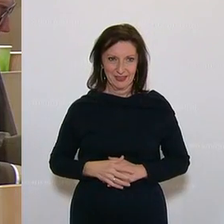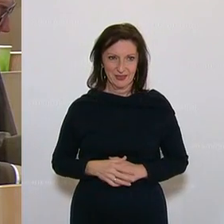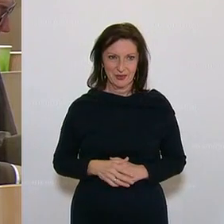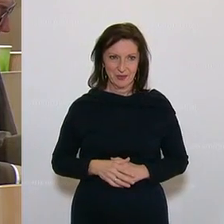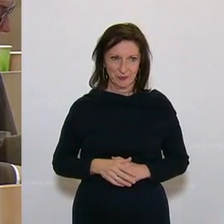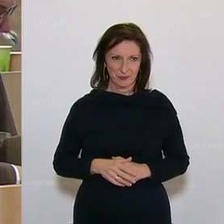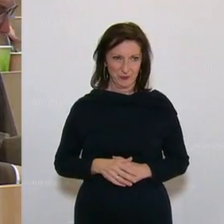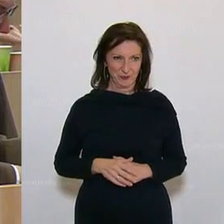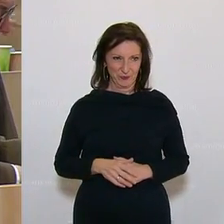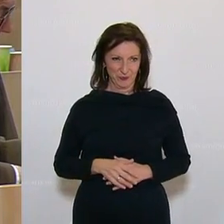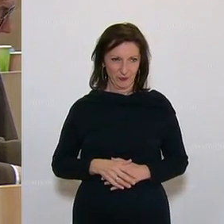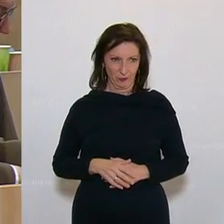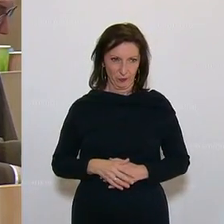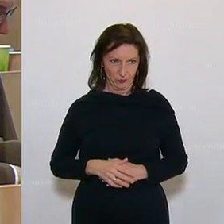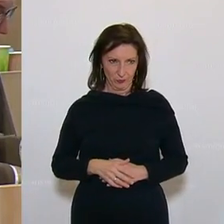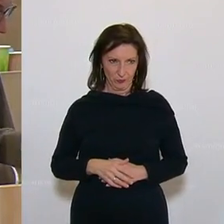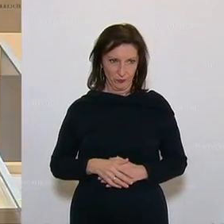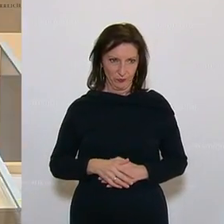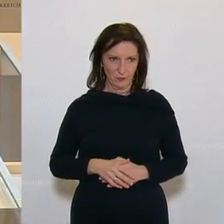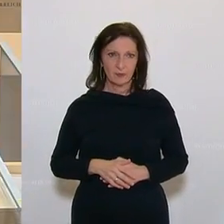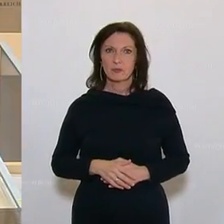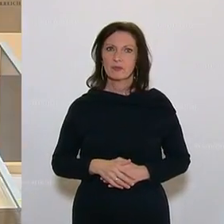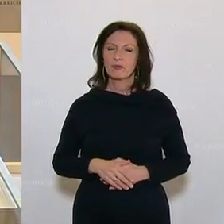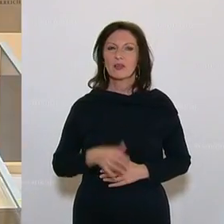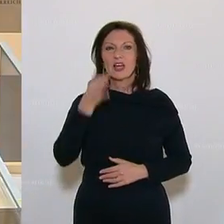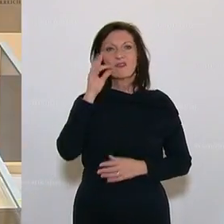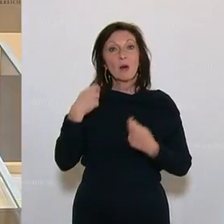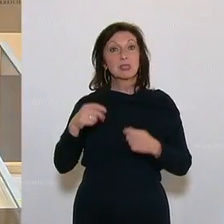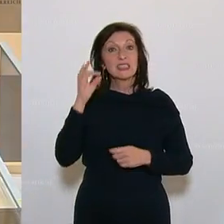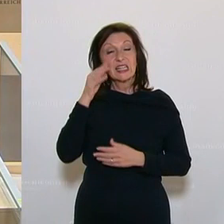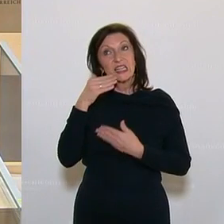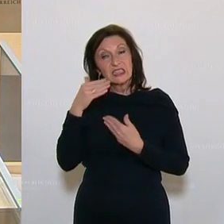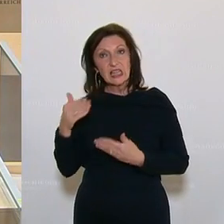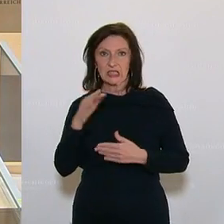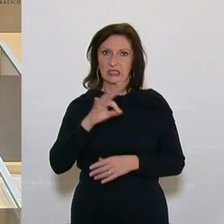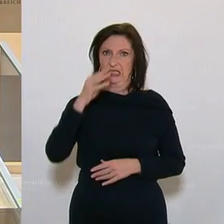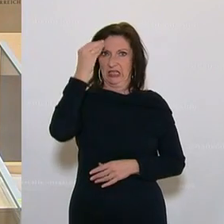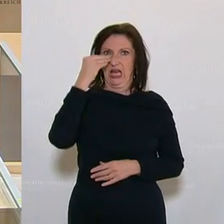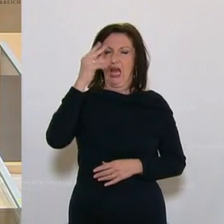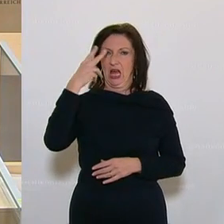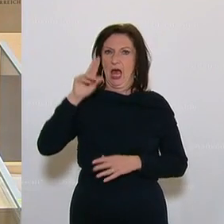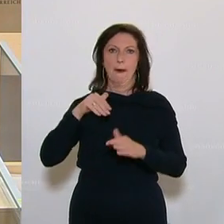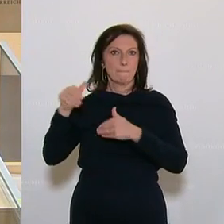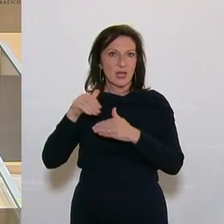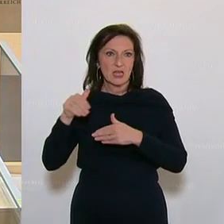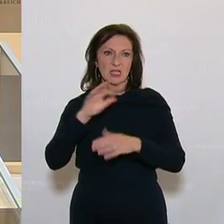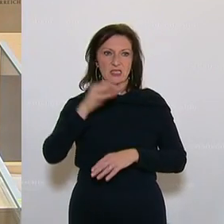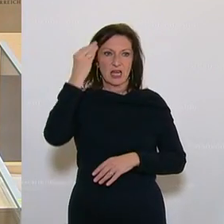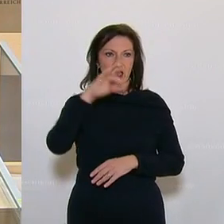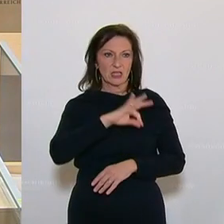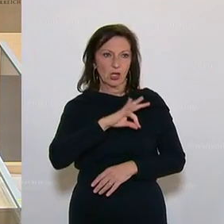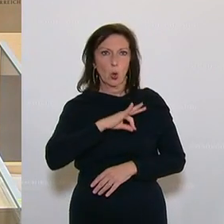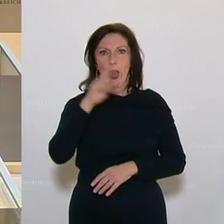Die nächste Rednerin ist Katharina Kucharowicz, sie ist von der SPÖ. Frau Präsidentin, sehr geehrter Herr Minister, werte Kollegen und Kolleginnen, liebe